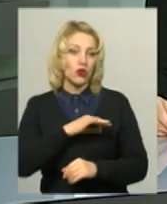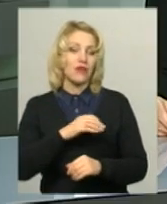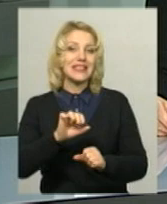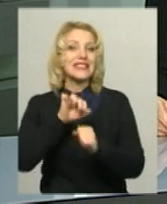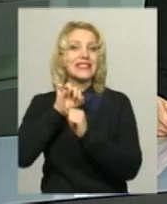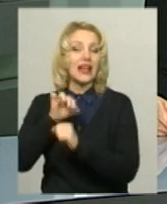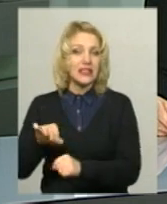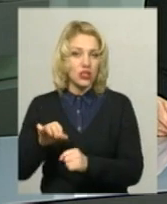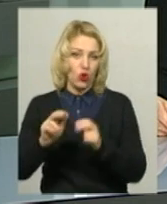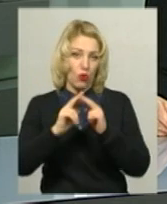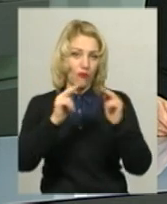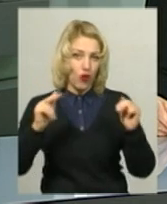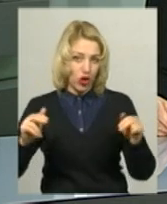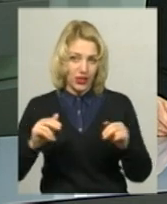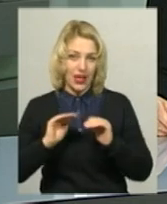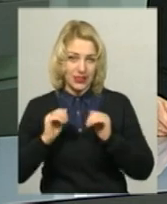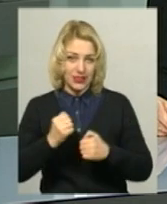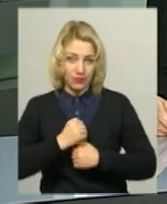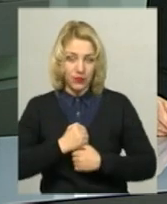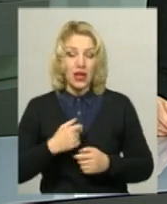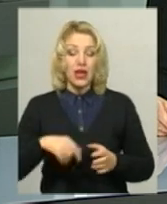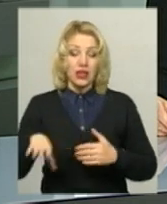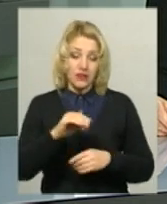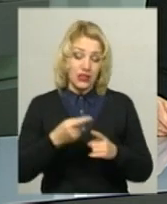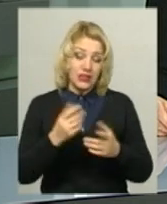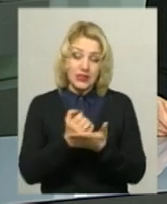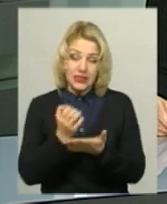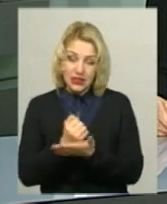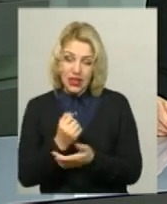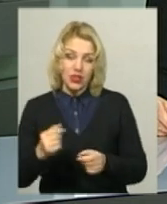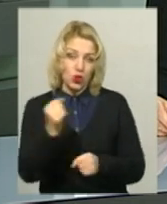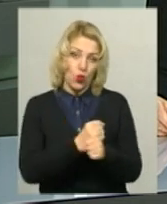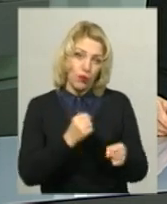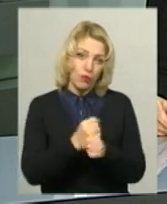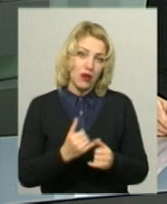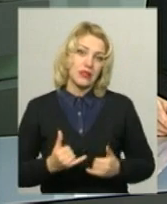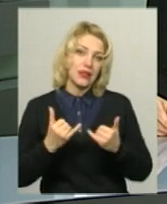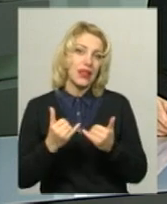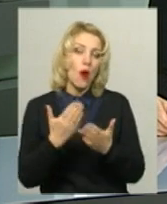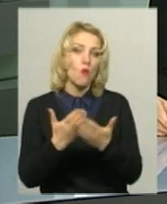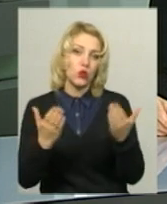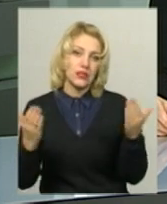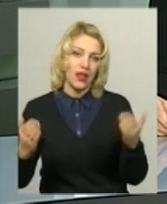Усі знахідки обробляють для подальшої реставрації та експозиції у музеї заповідниками Жибіш.